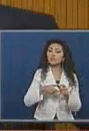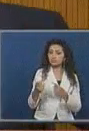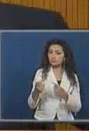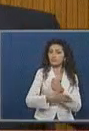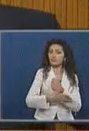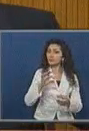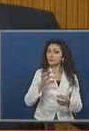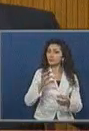Projesi.